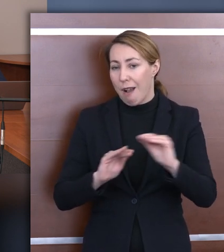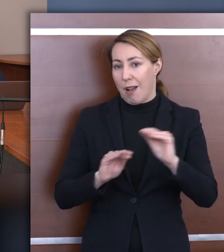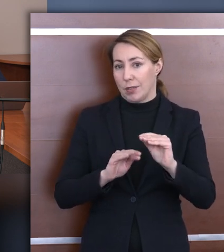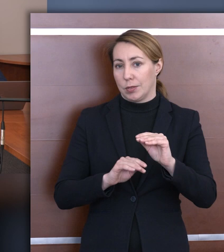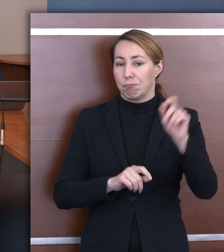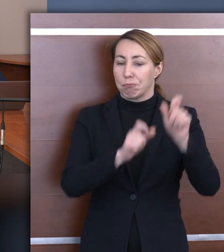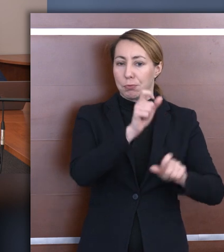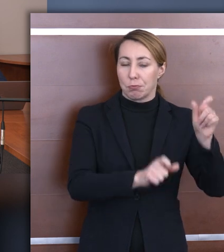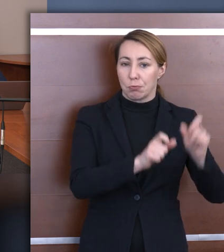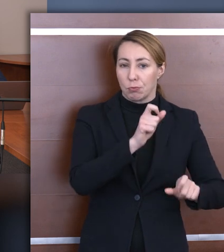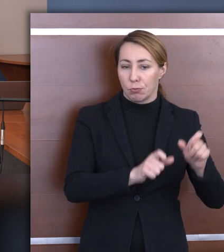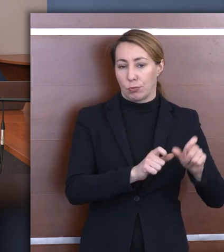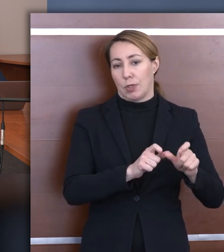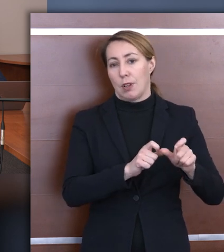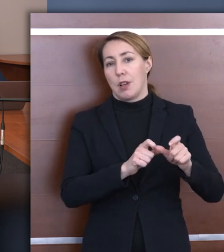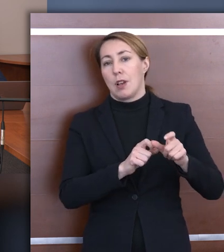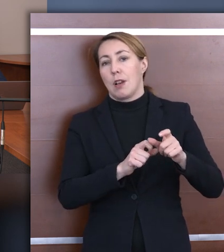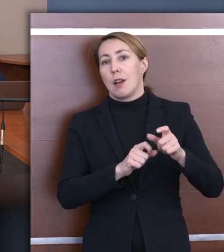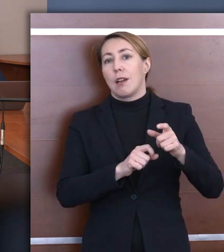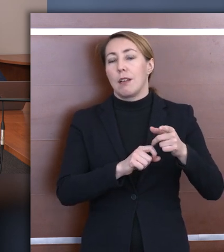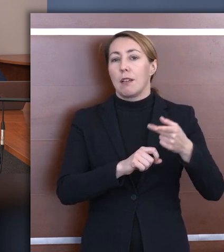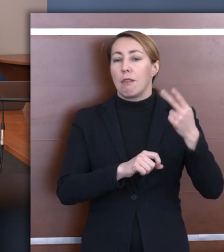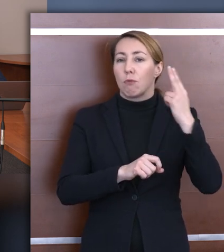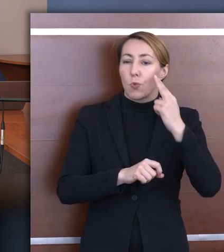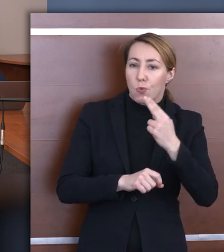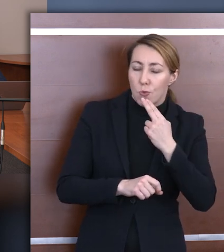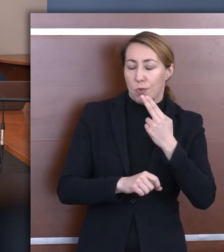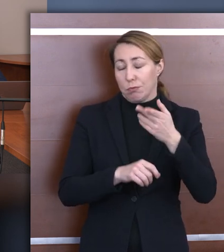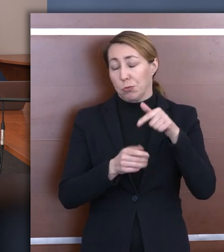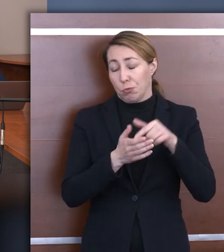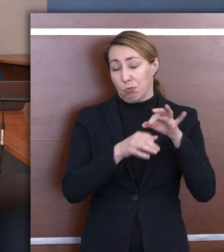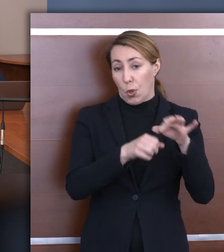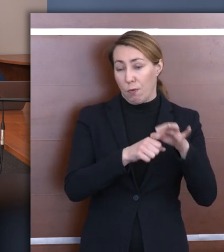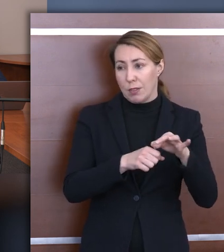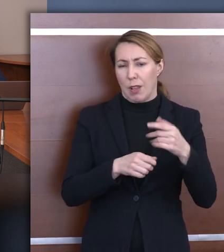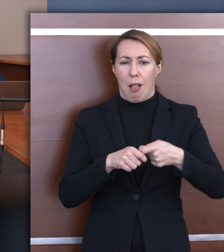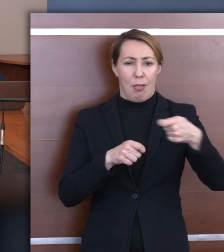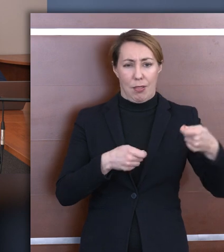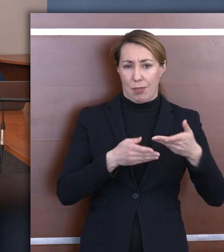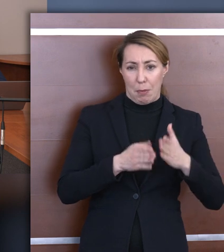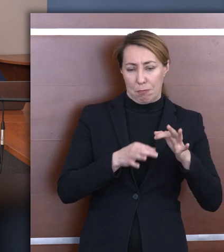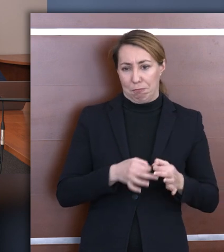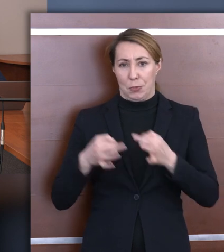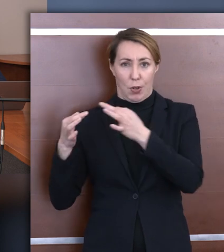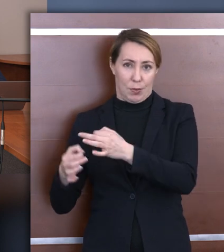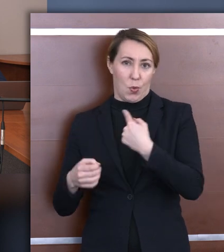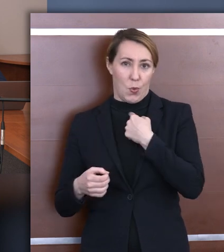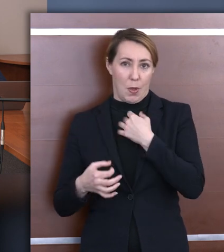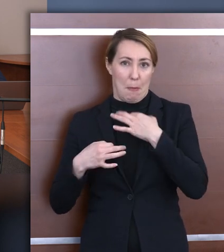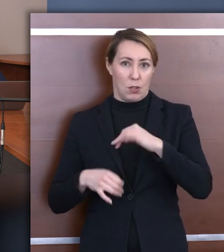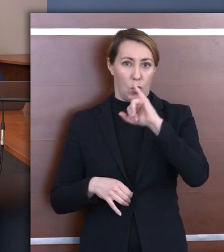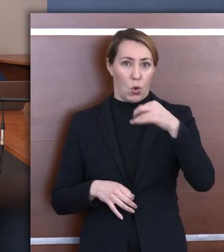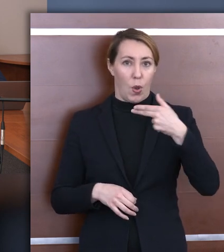z dysfunkcją narządu słuchu przeprowadziła. Ja może nie będę przedłużał ten głos Pani Joanna. Proszę bardzo.